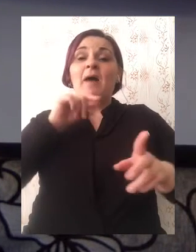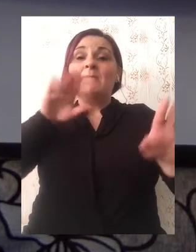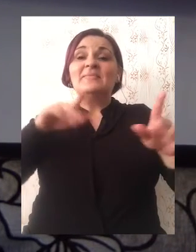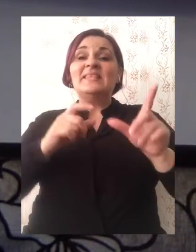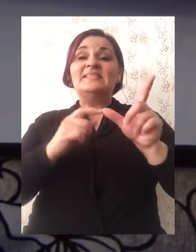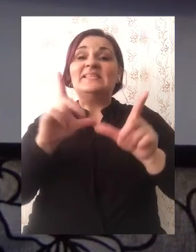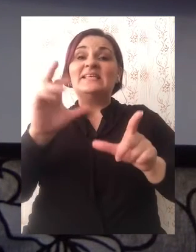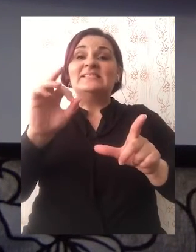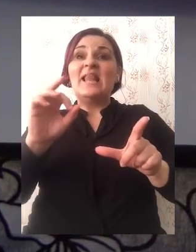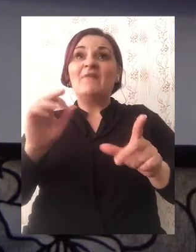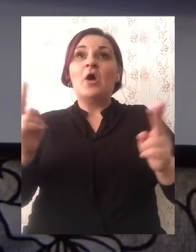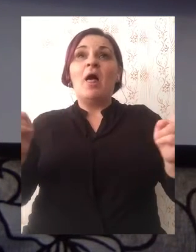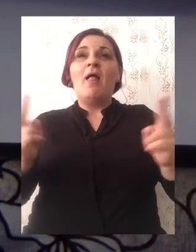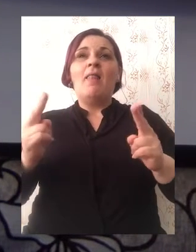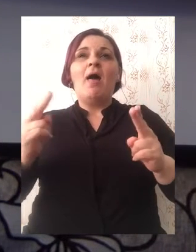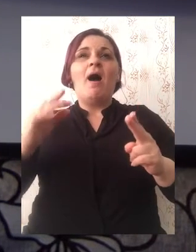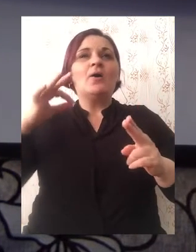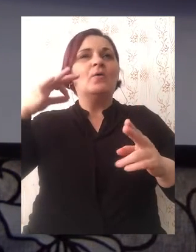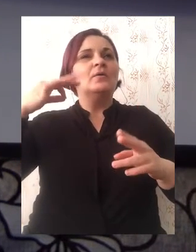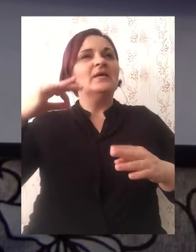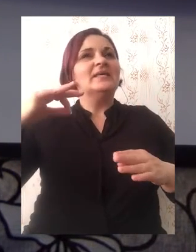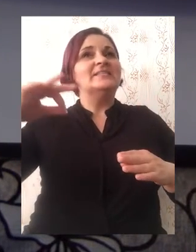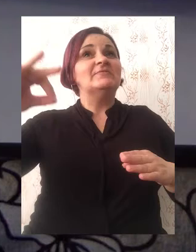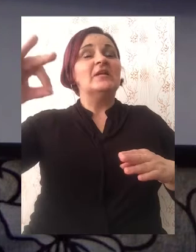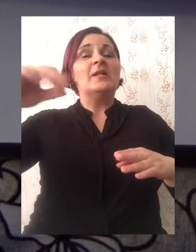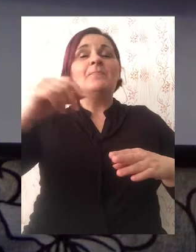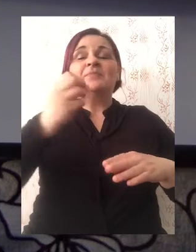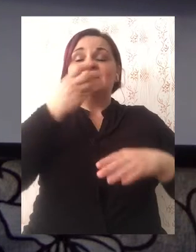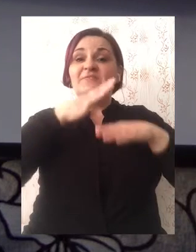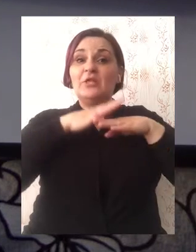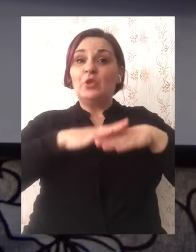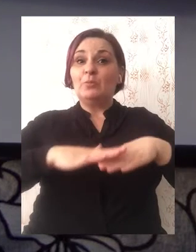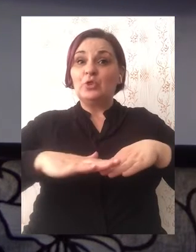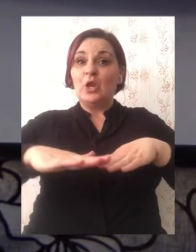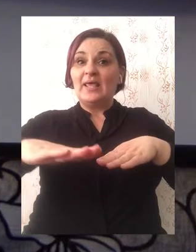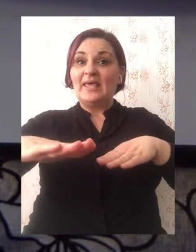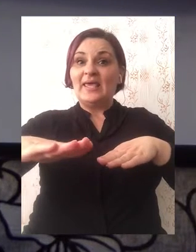koja lagano ozvanja cijelom cvjetnom dolinom.